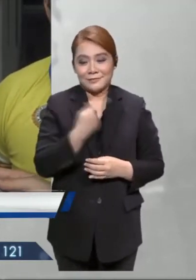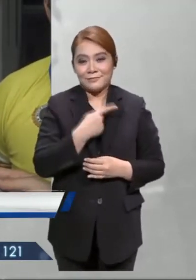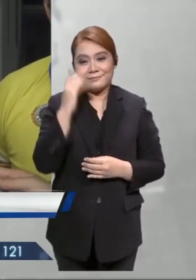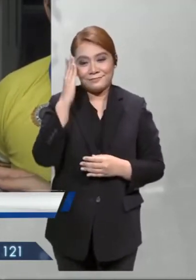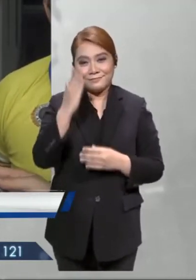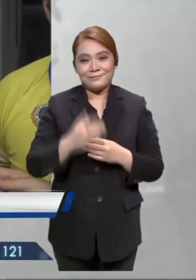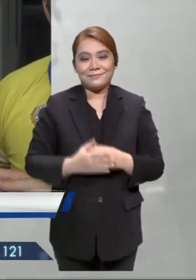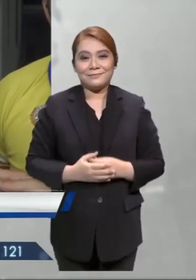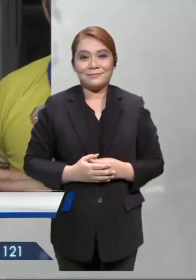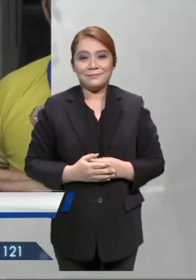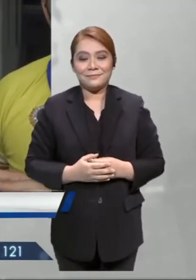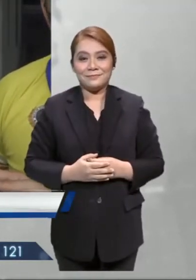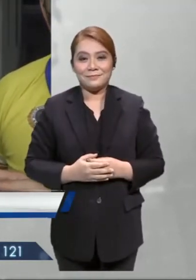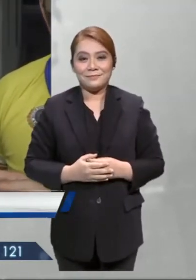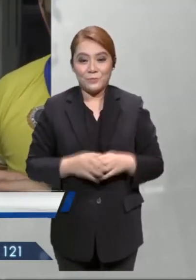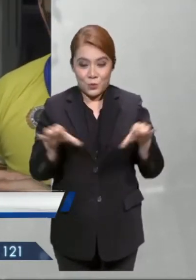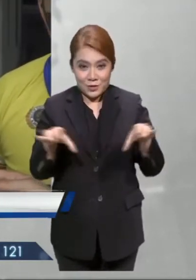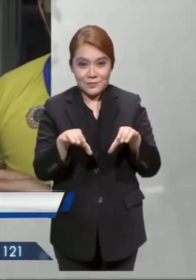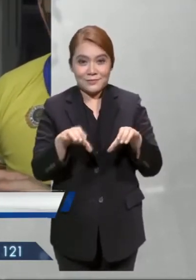lakukan.